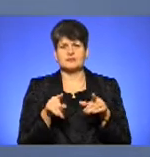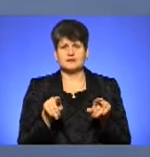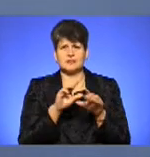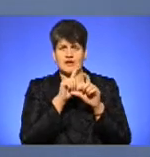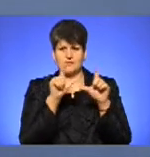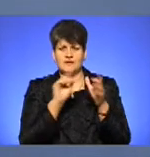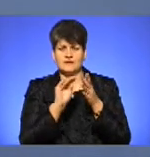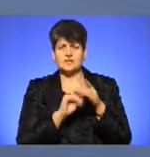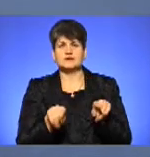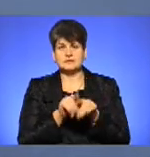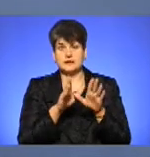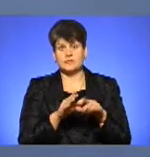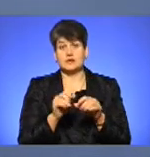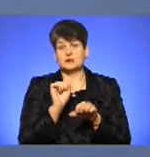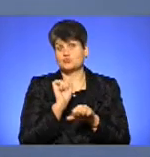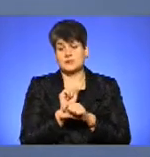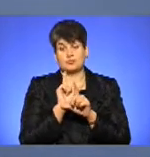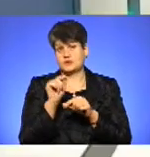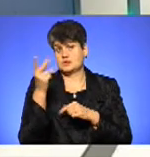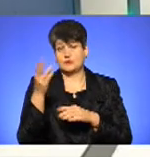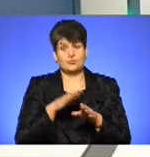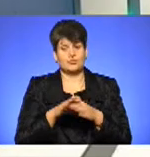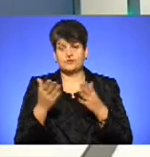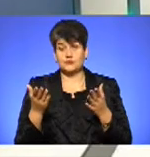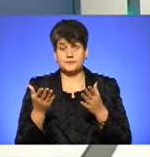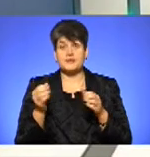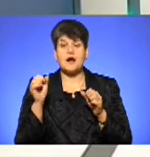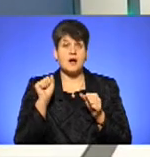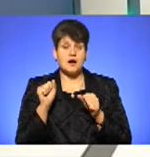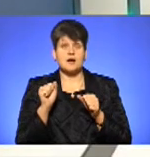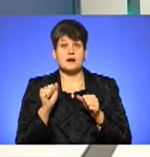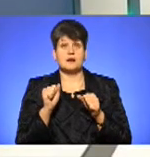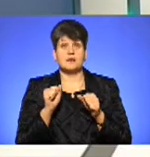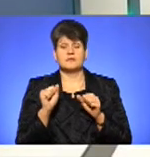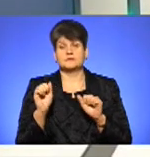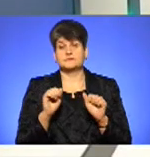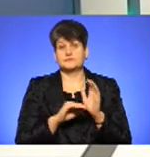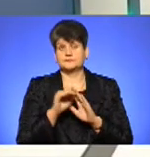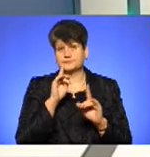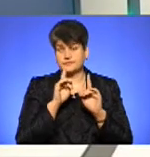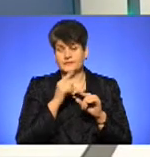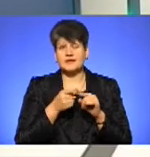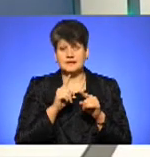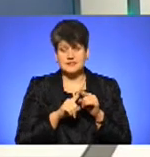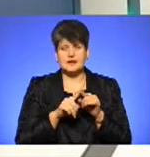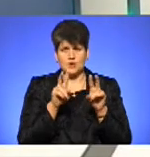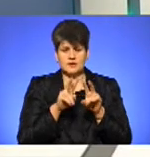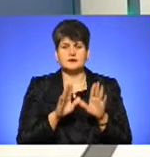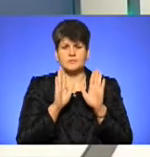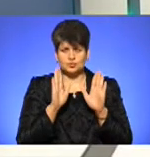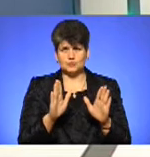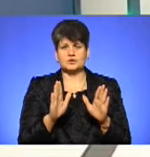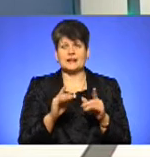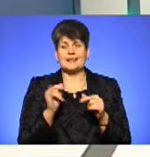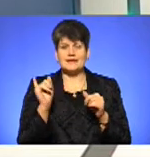припинилися поїздки туди, практично повністю. А парламент десь, я думаю, що найближчі два місяці цей законопроект буде розглядати, і